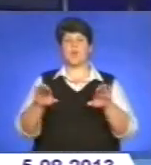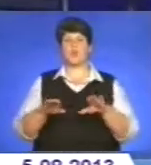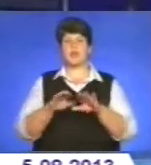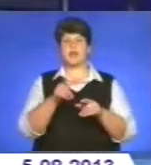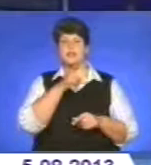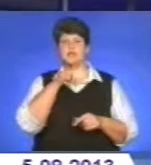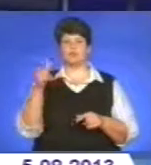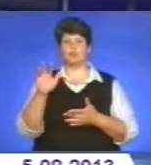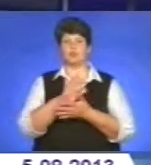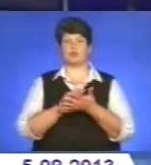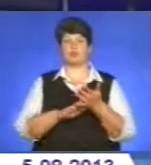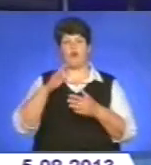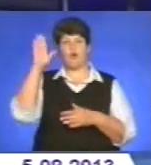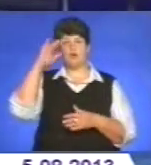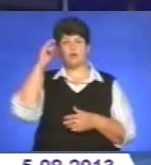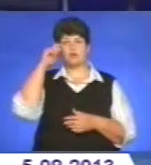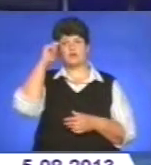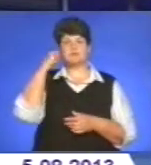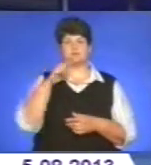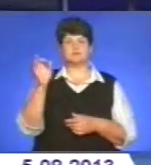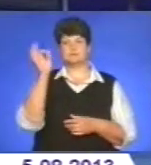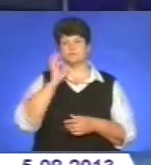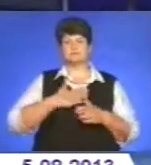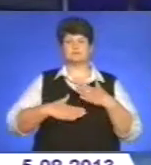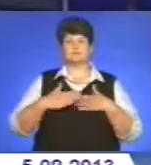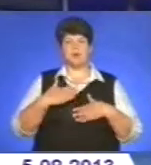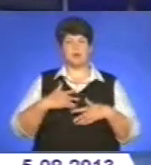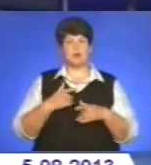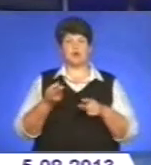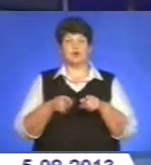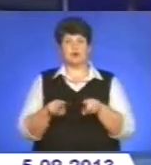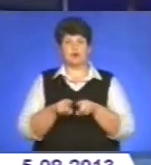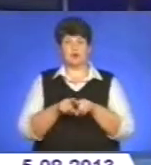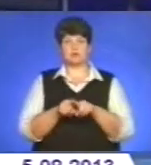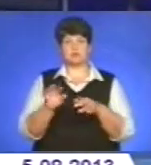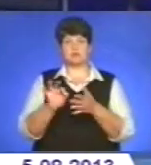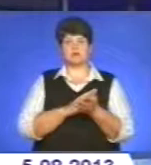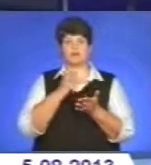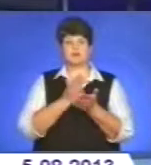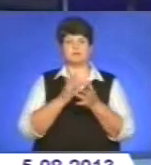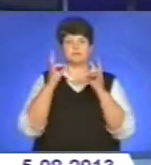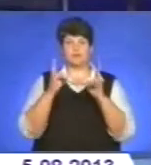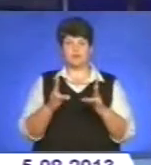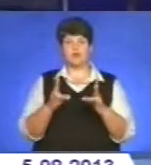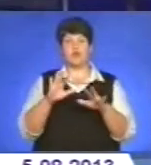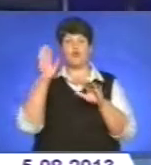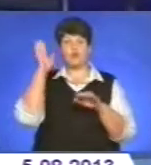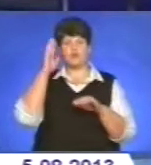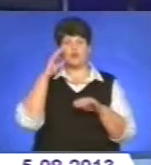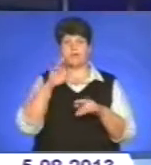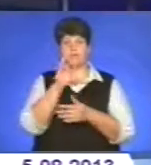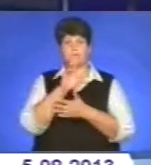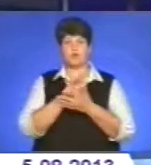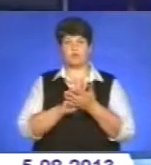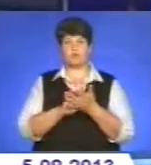триває. Вода у спеку справжня насолода. Але водночас й не менше небезпека. Вода не прощає недбалого ставлення до себе.